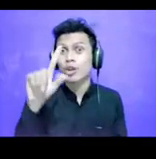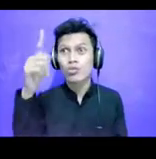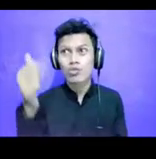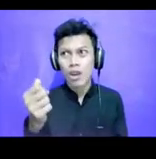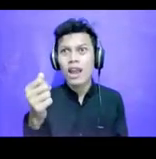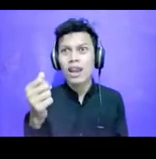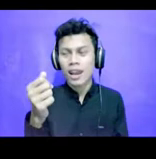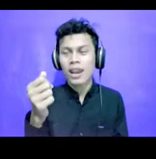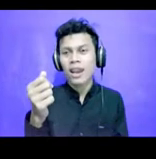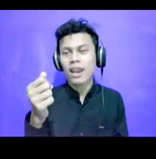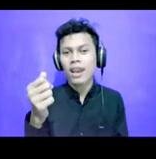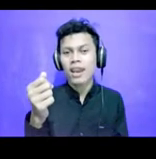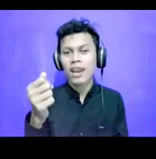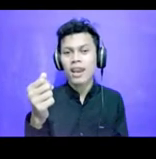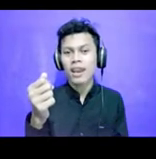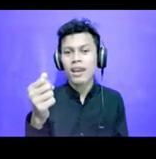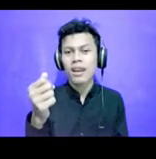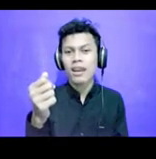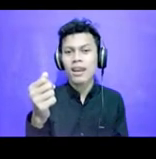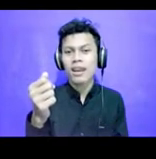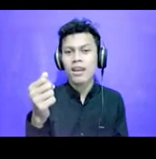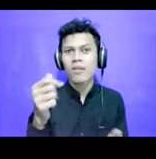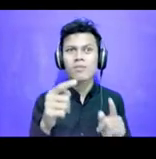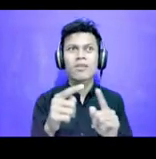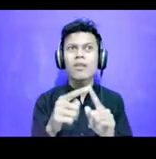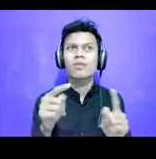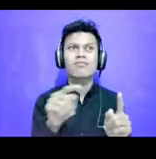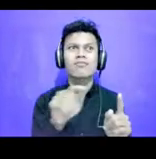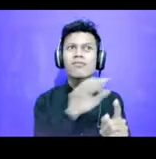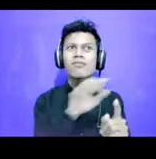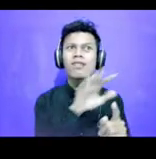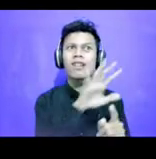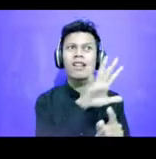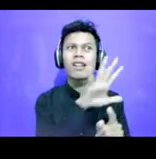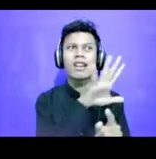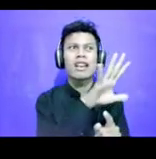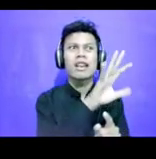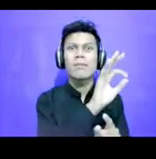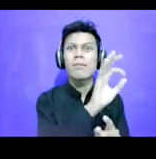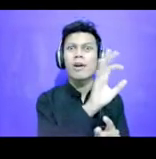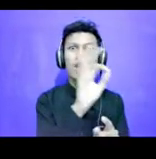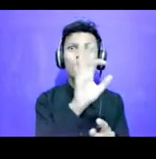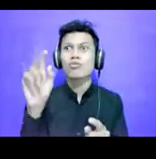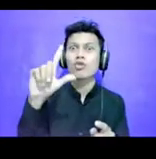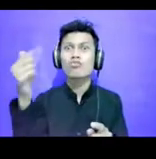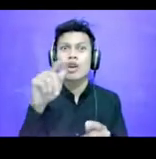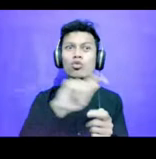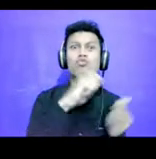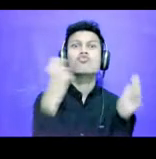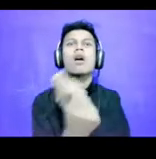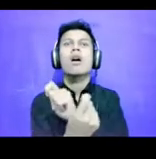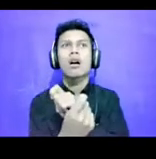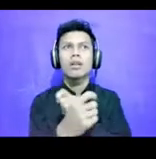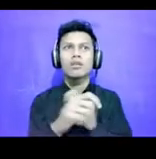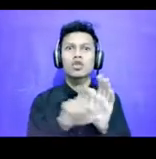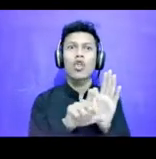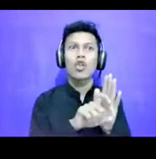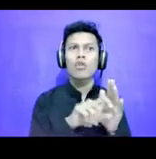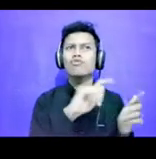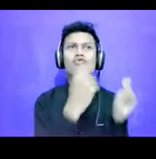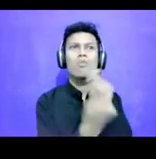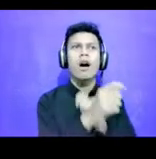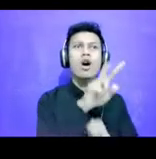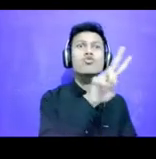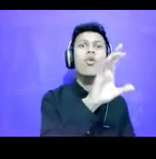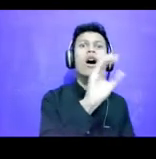angka 500 ribu per bulan itu diturunkan Jadi misalnya 200 ribu per